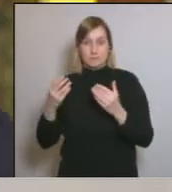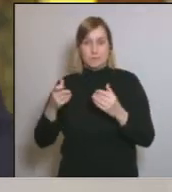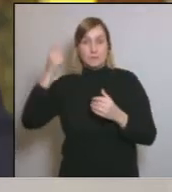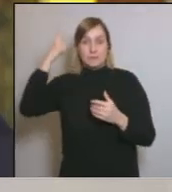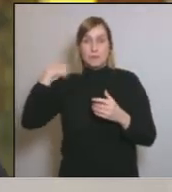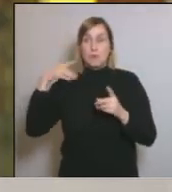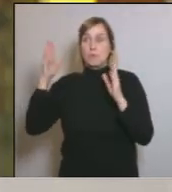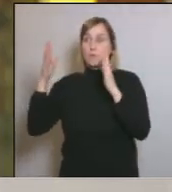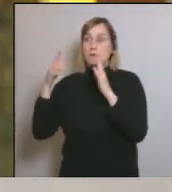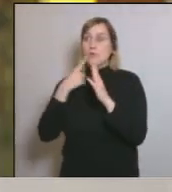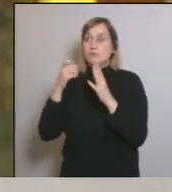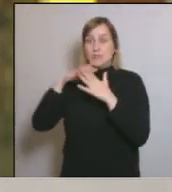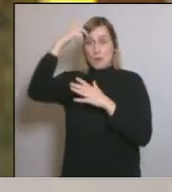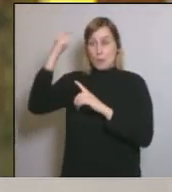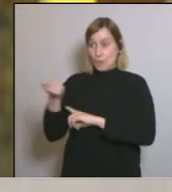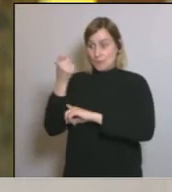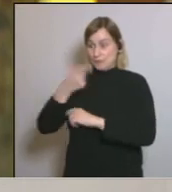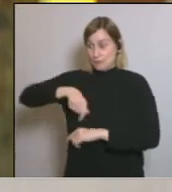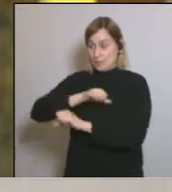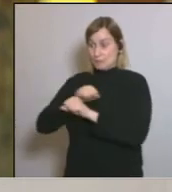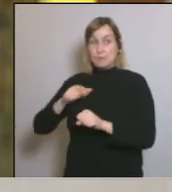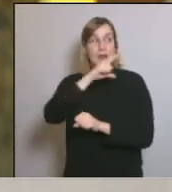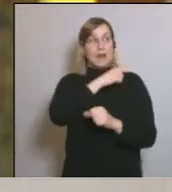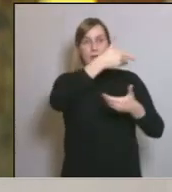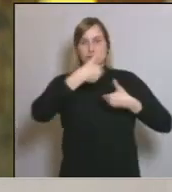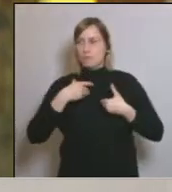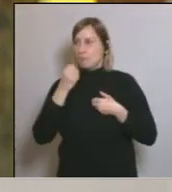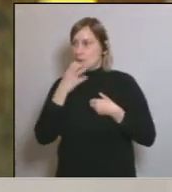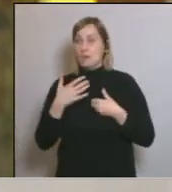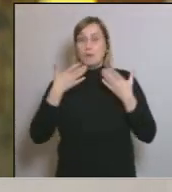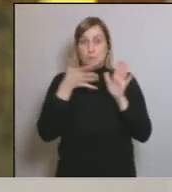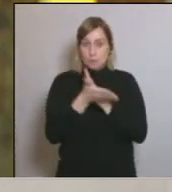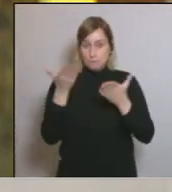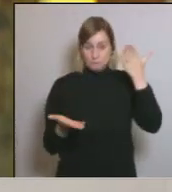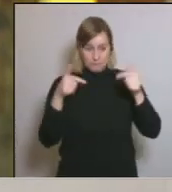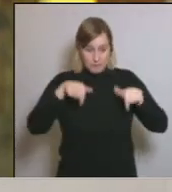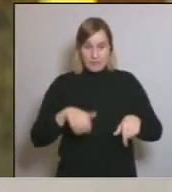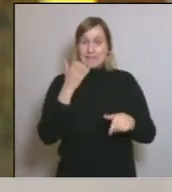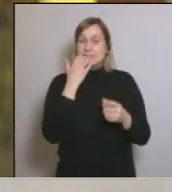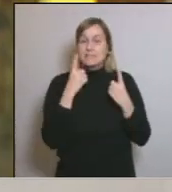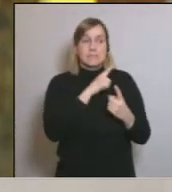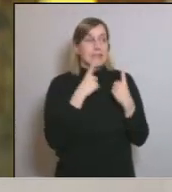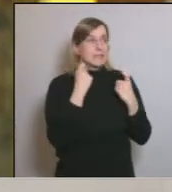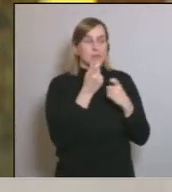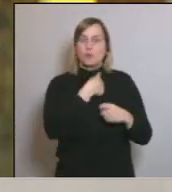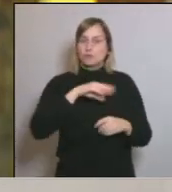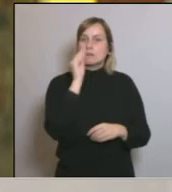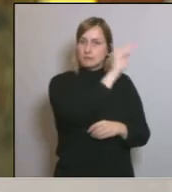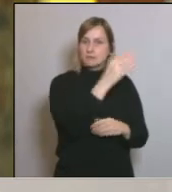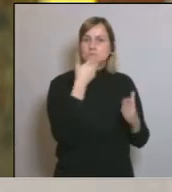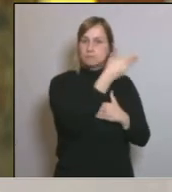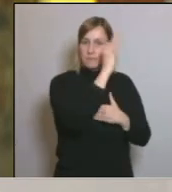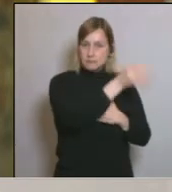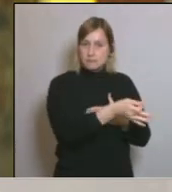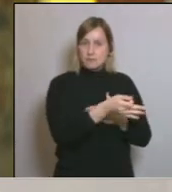difícil pels nostres bombers, i aquesta ajuda ens va anar molt bé. Per tant, si necessitem l'exèrcit, com qualsevol cosa que necessitem, nosaltres ho farem saber. Quan,